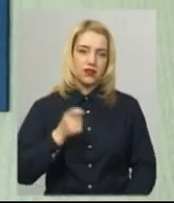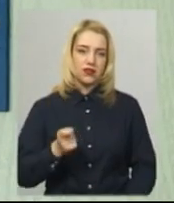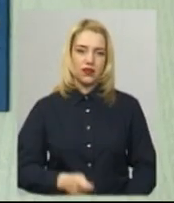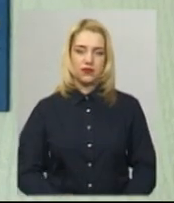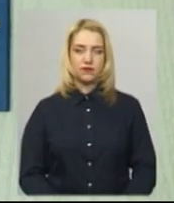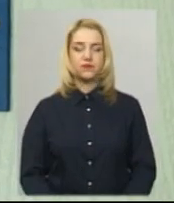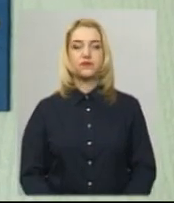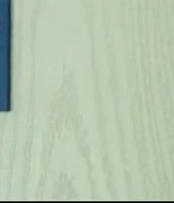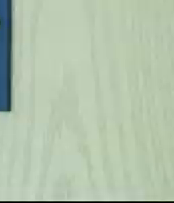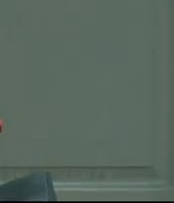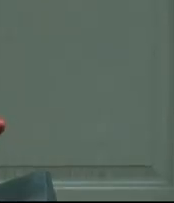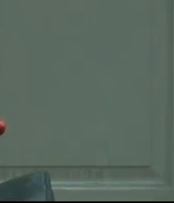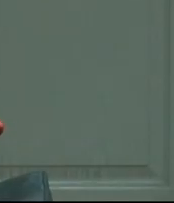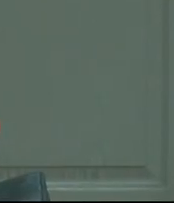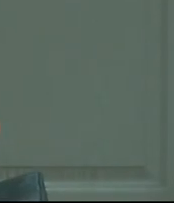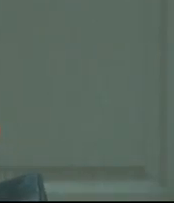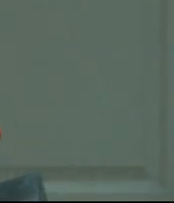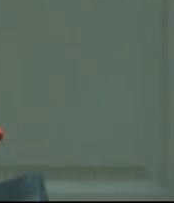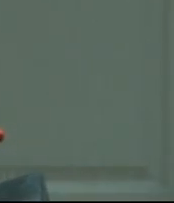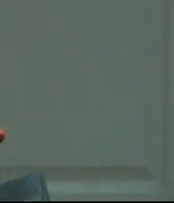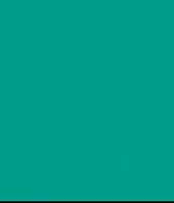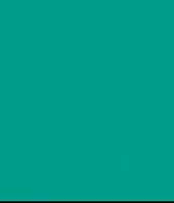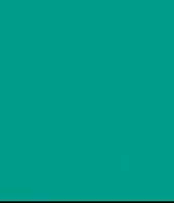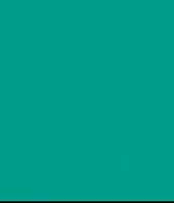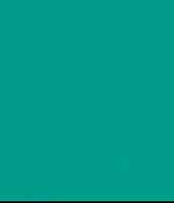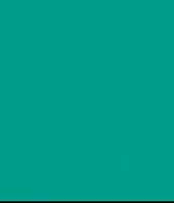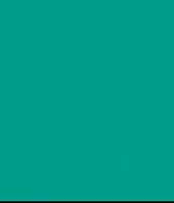Ворожцова, Олександр Гришевський. Новини на Суспільному. Хмельницький.